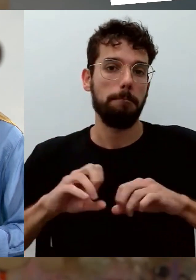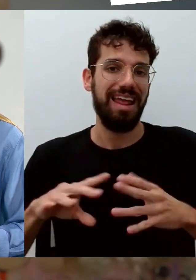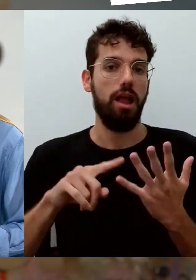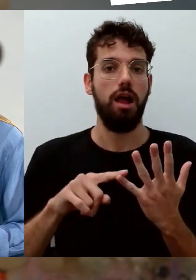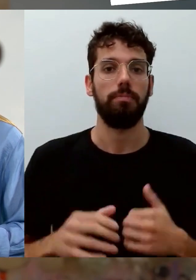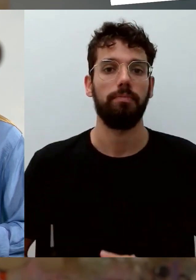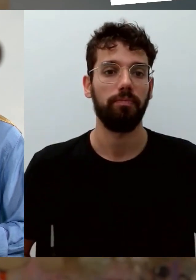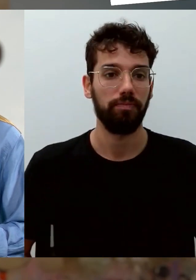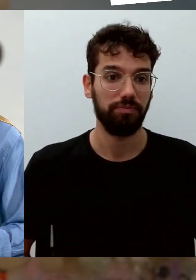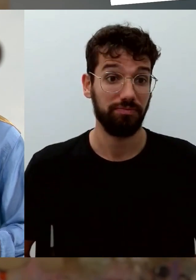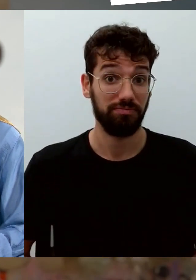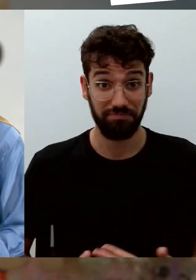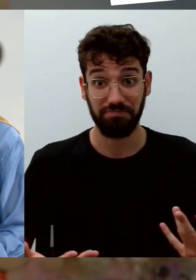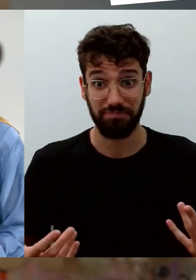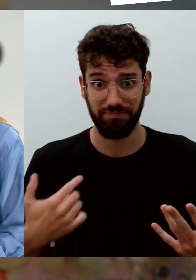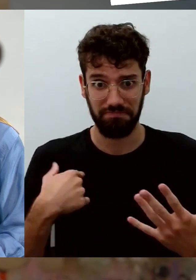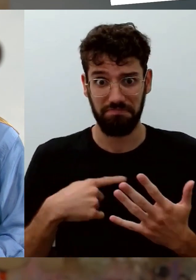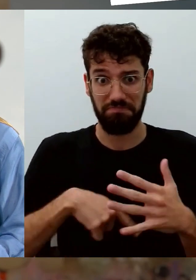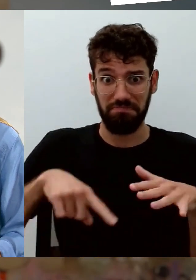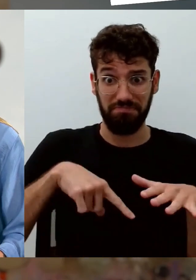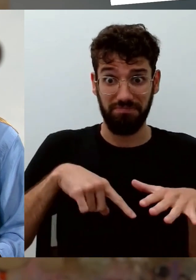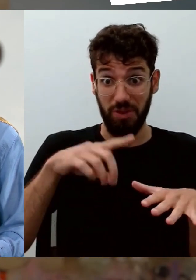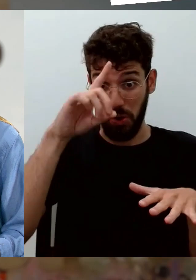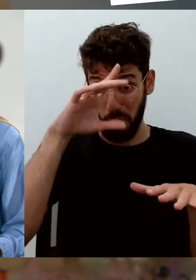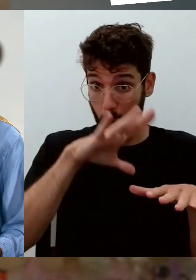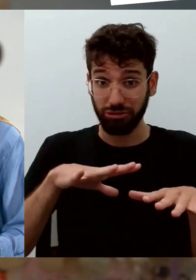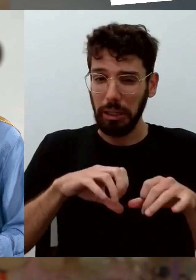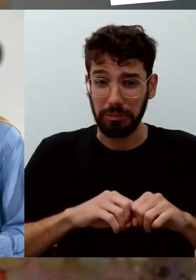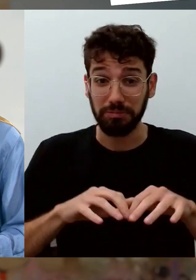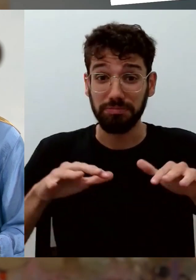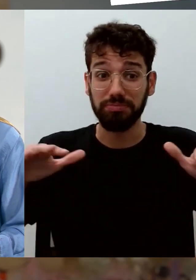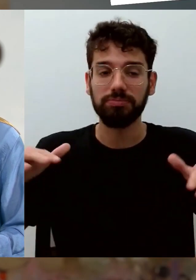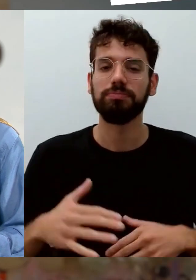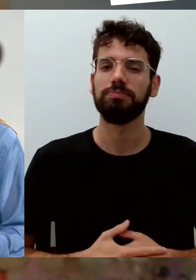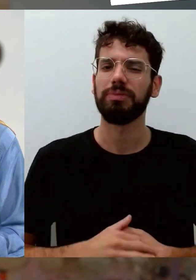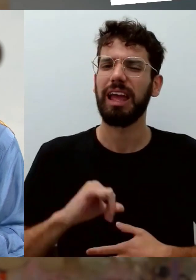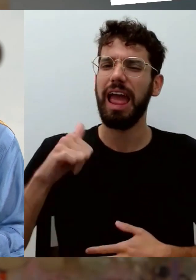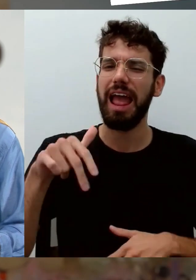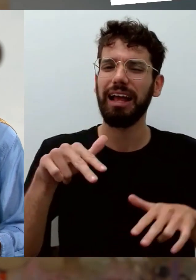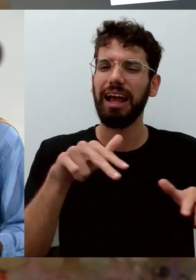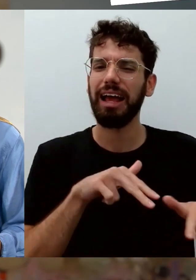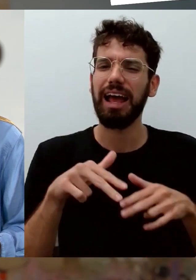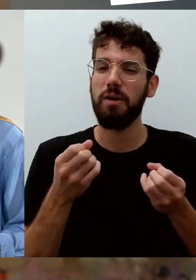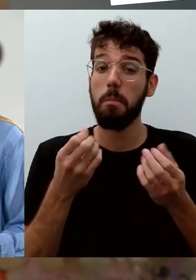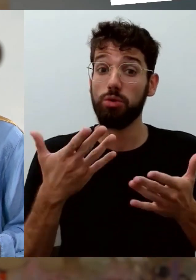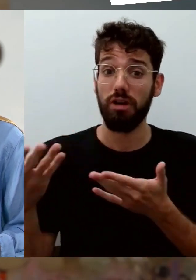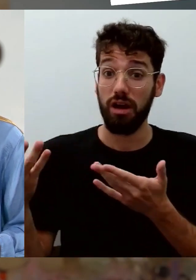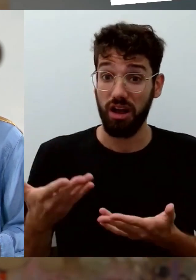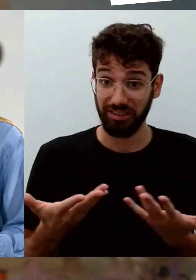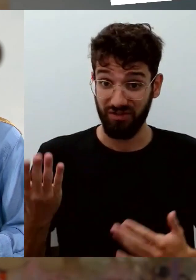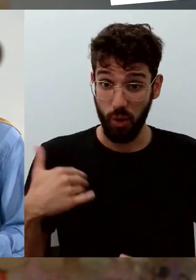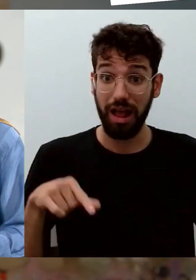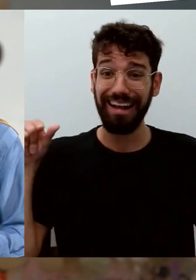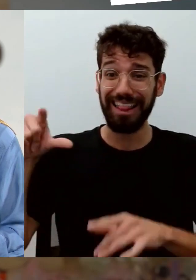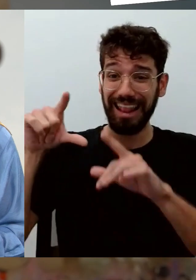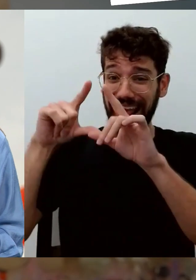tatsächlich auch über die deutschen Grenzen zu wirken, was uns sehr freut, denn der Gast unserer ersten Videobotschaft im Livestream ist heute in Japan, sendet